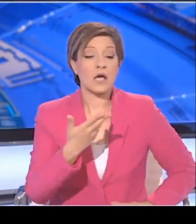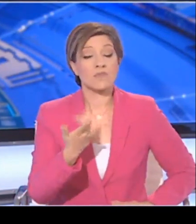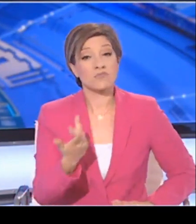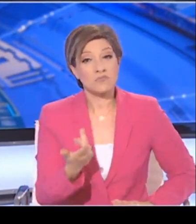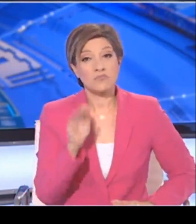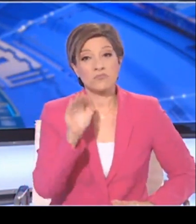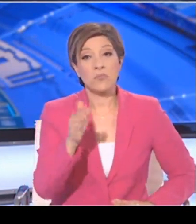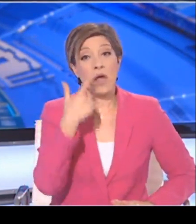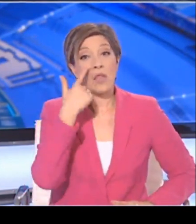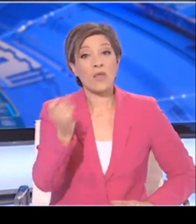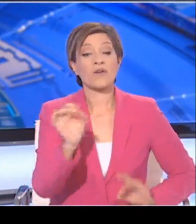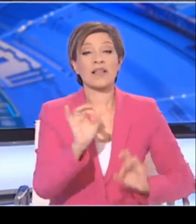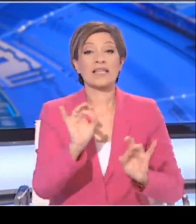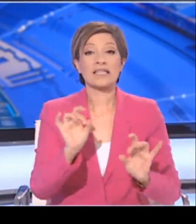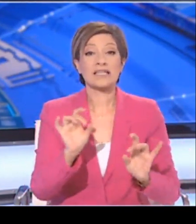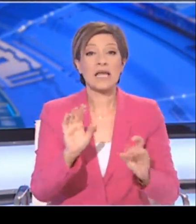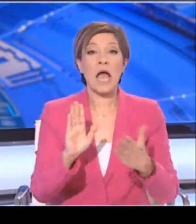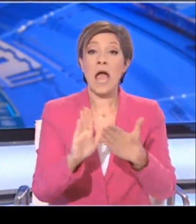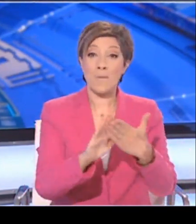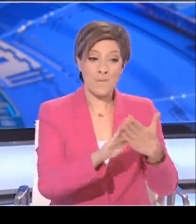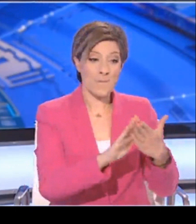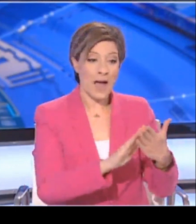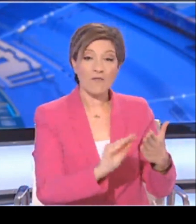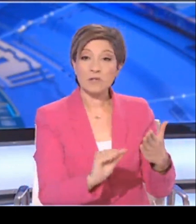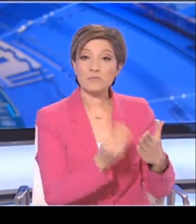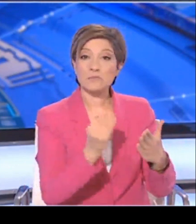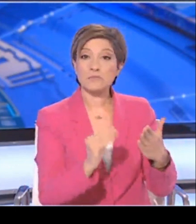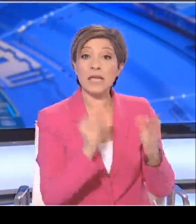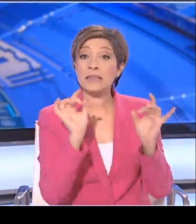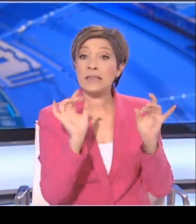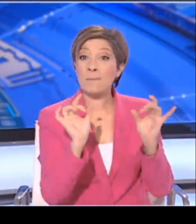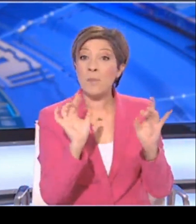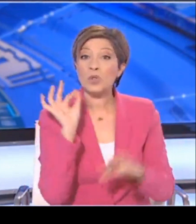γεγονός ότι δεν εντοπίζουμε κρούσματα από την ειχνηλάτηση της τελευταίες ημέρες.